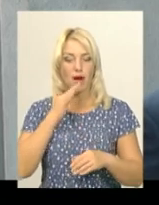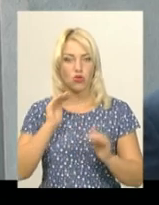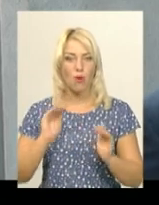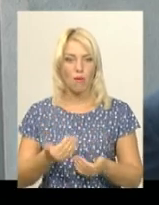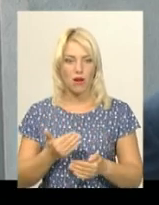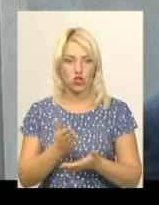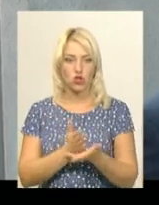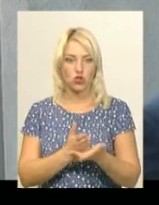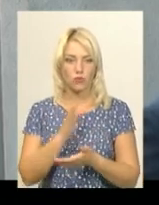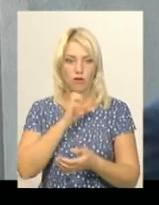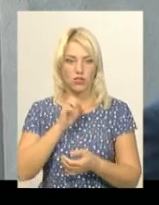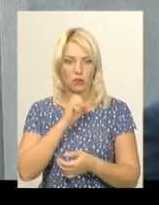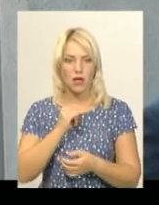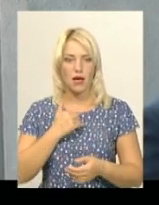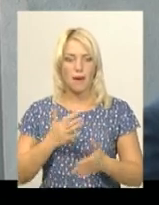працюємо в реальних умовах.